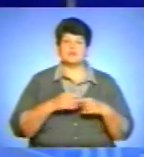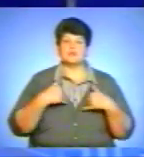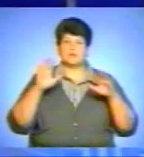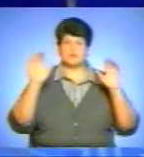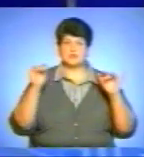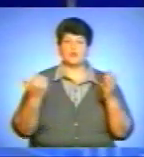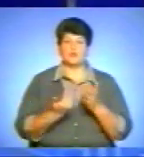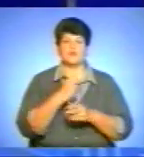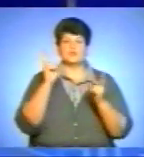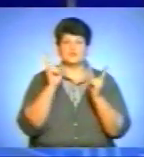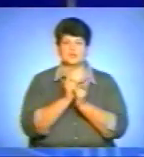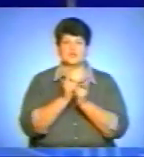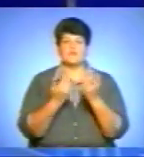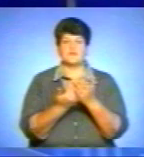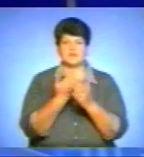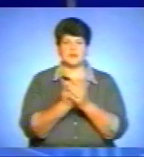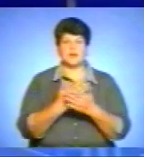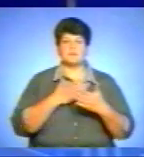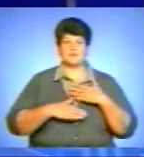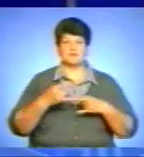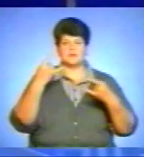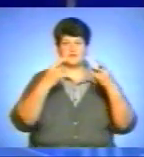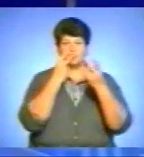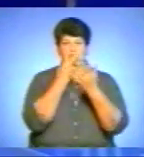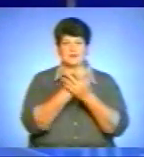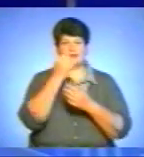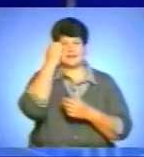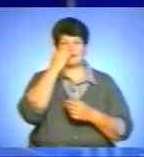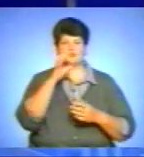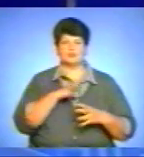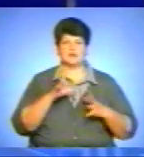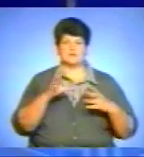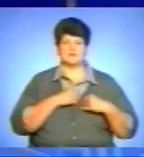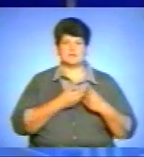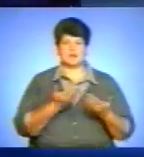До нових зустрічей в ефірі. Приємного вам телевізійного перегляду. Дякую, що були з нами.